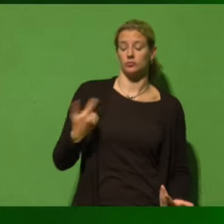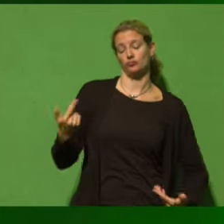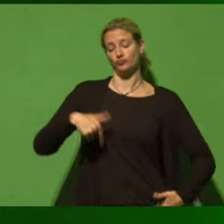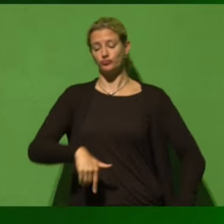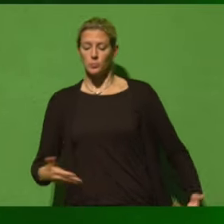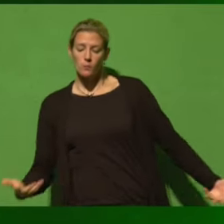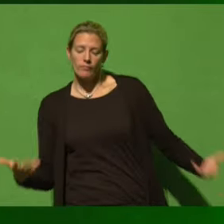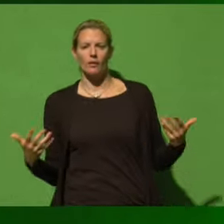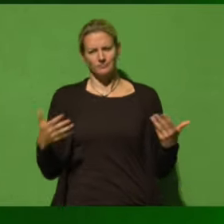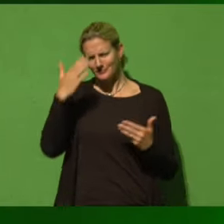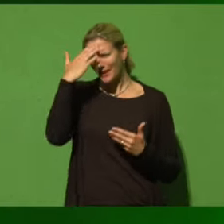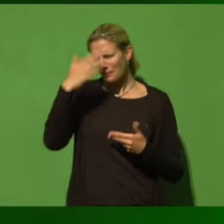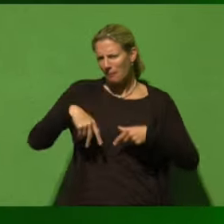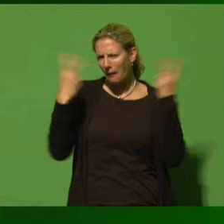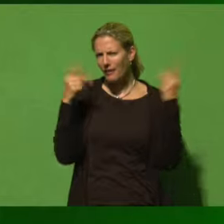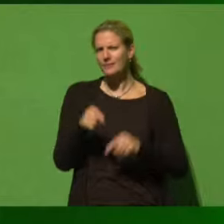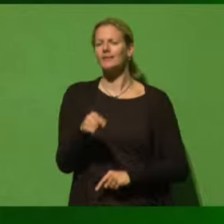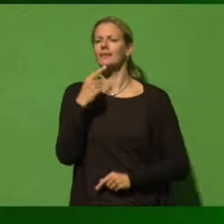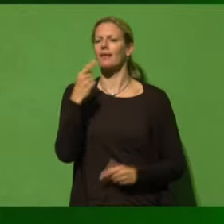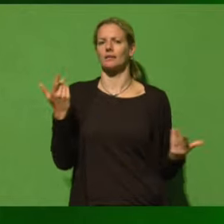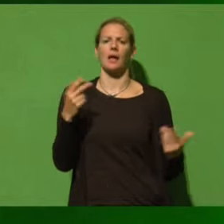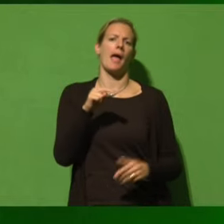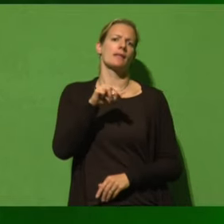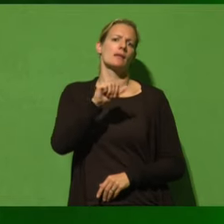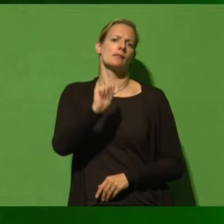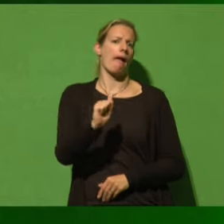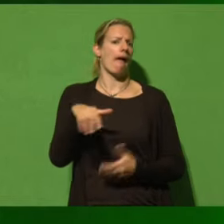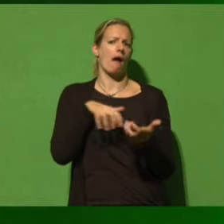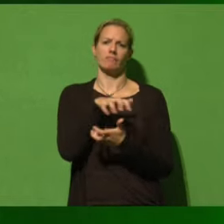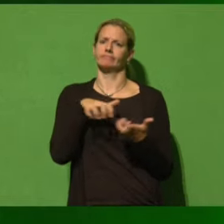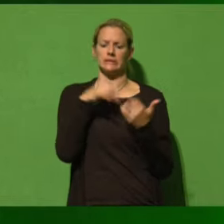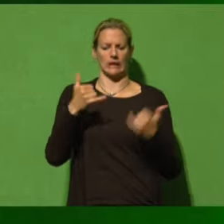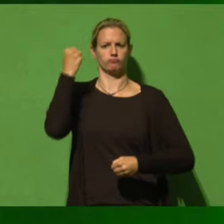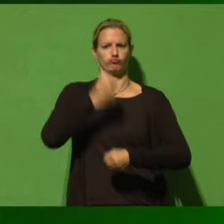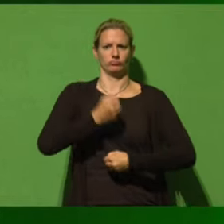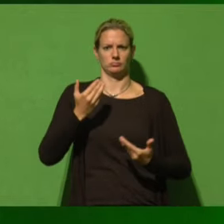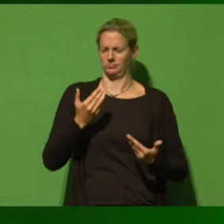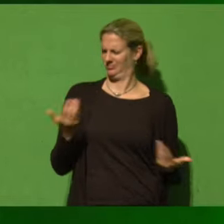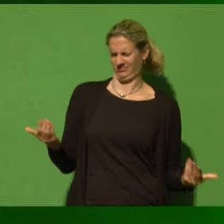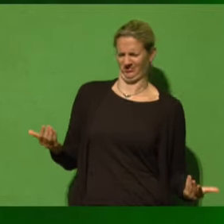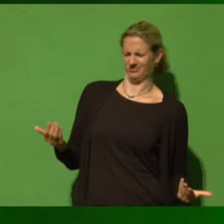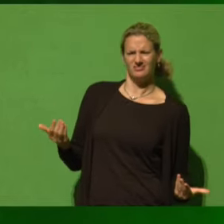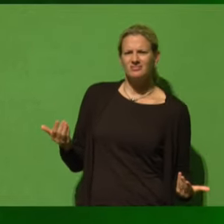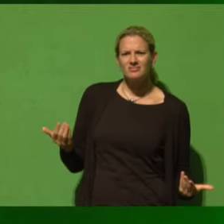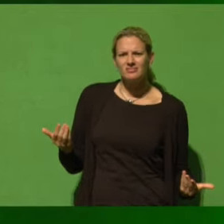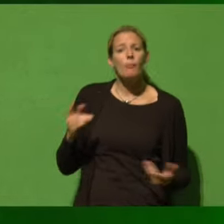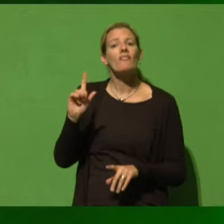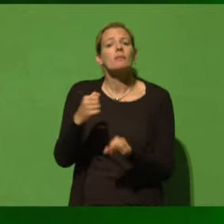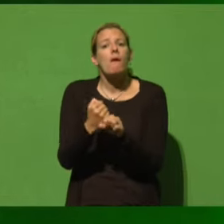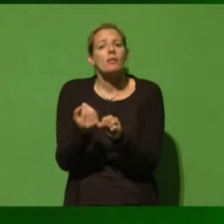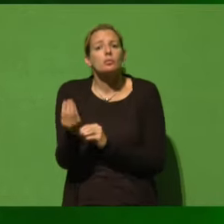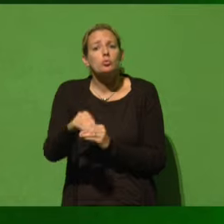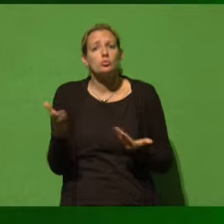berühmtesten geworden, ist ja sein schöner Ausspruch, die NSA-Affäre ist beendet. Ich meine, es war besonders absurd. Aber was hat Herr Poffaller noch gemacht?